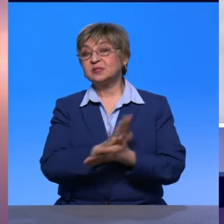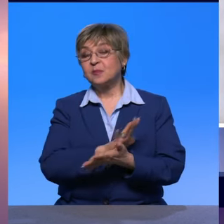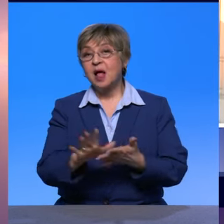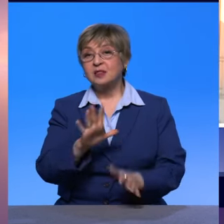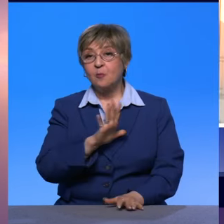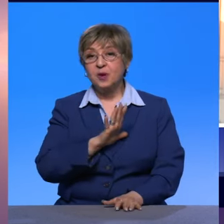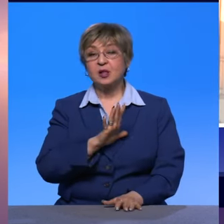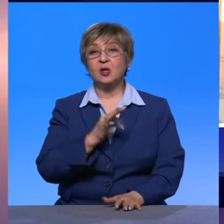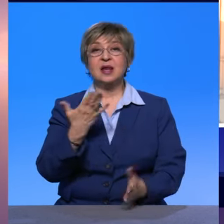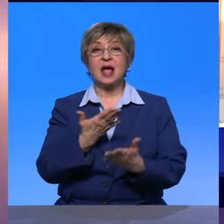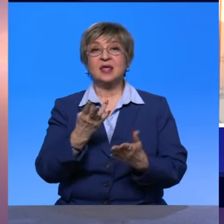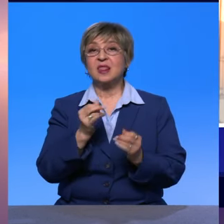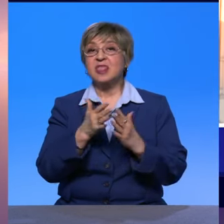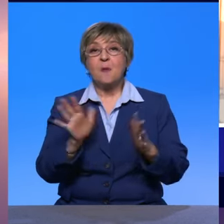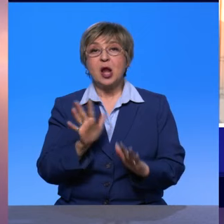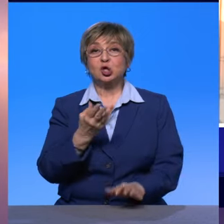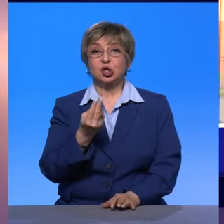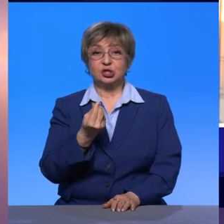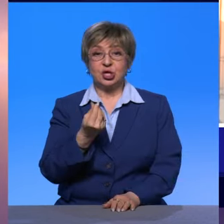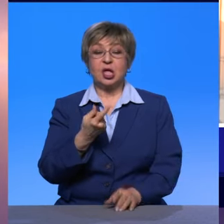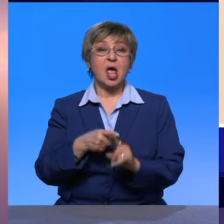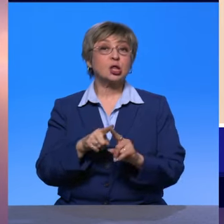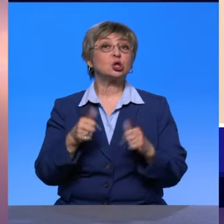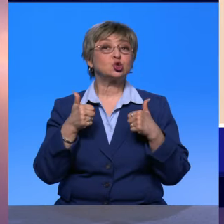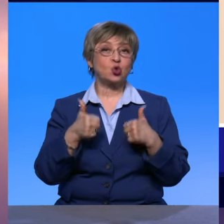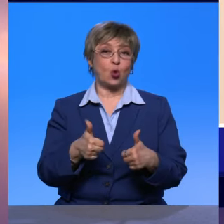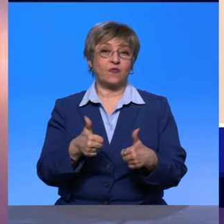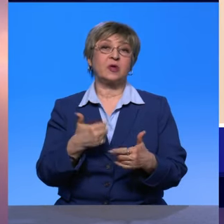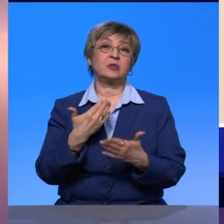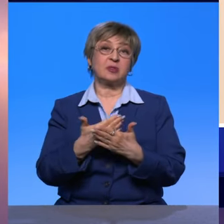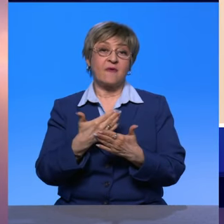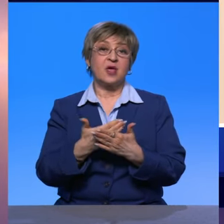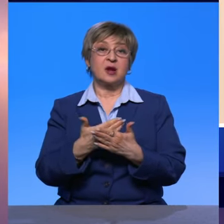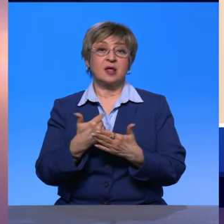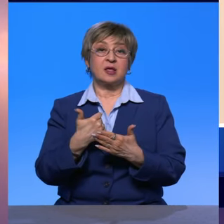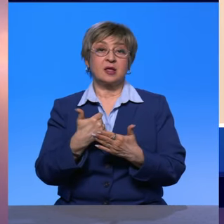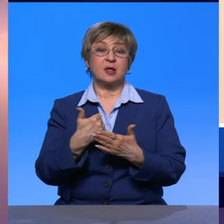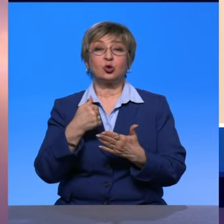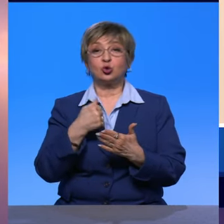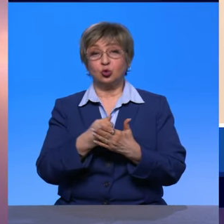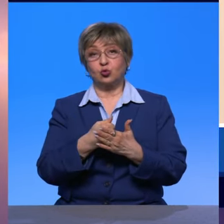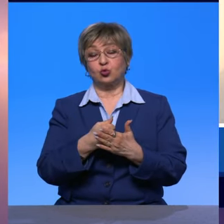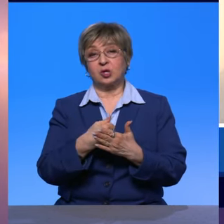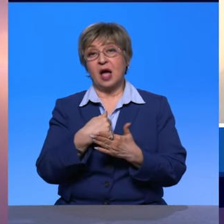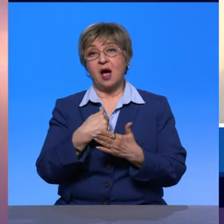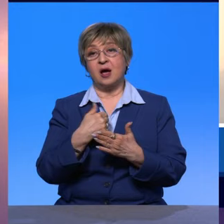какие-то небольшие деньги, это здорово. Ну вот, наверное, касаясь еще раз до революционного времени,